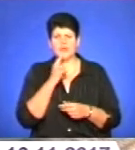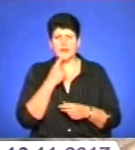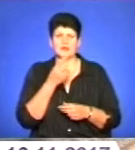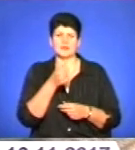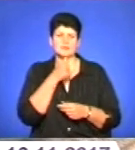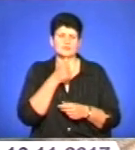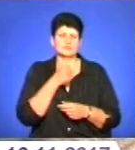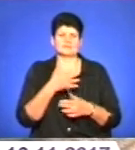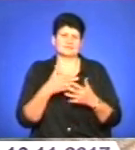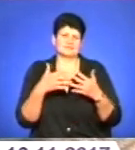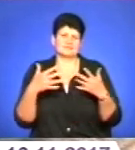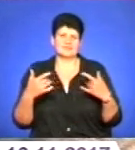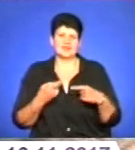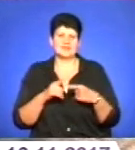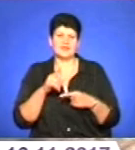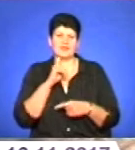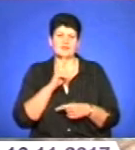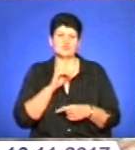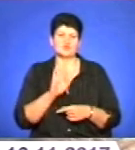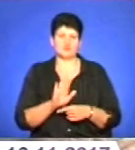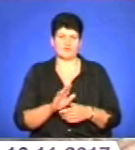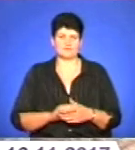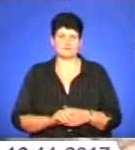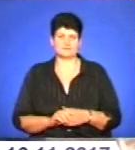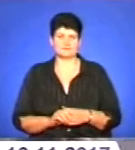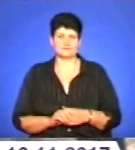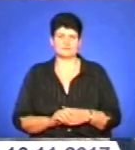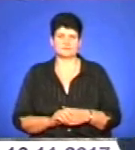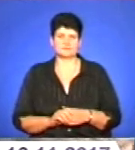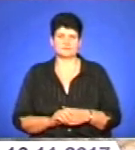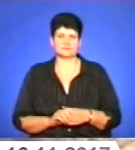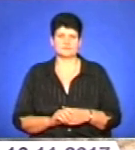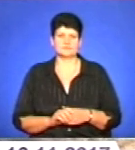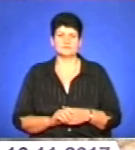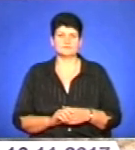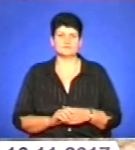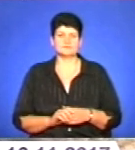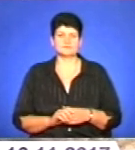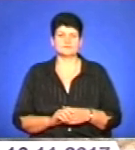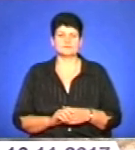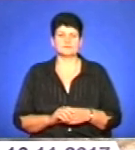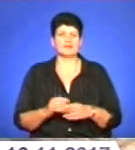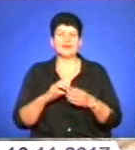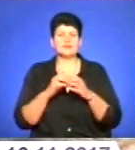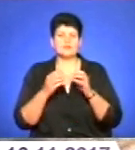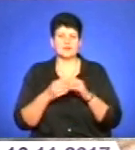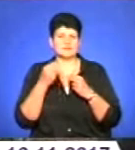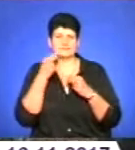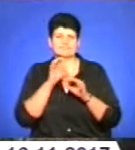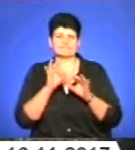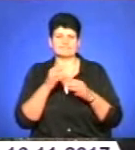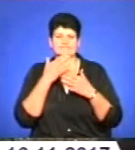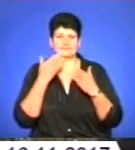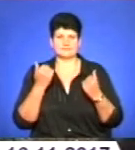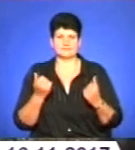застосовують. Але це, як правило, тимчасово. Це тимчасово і воно такого результату ефективного не приносить.